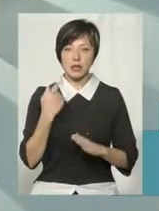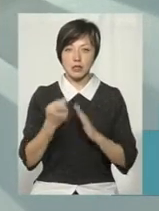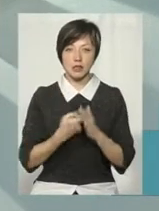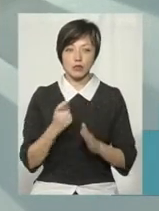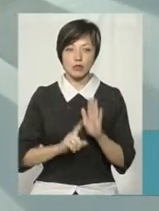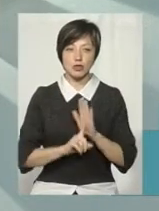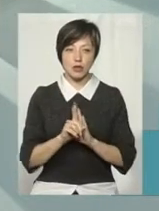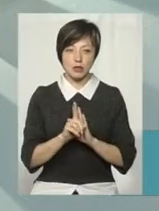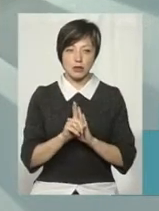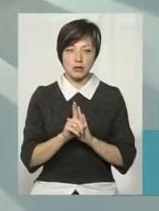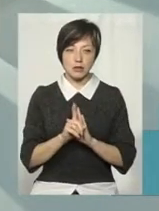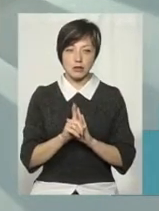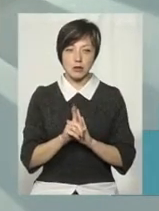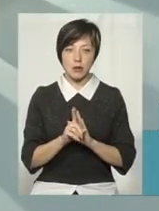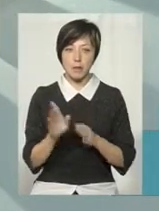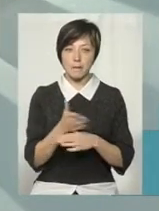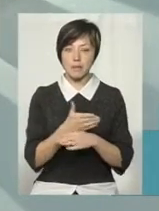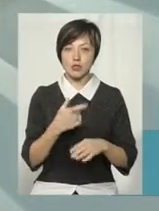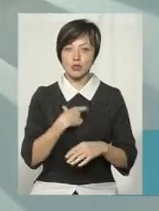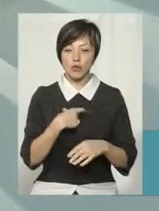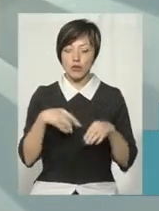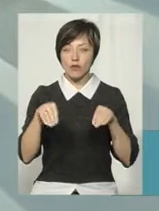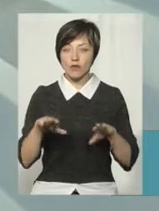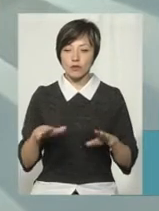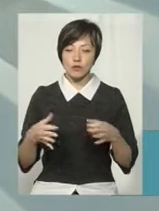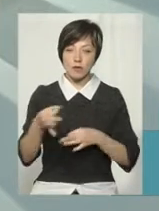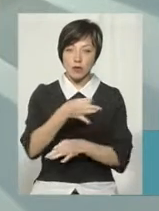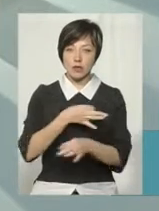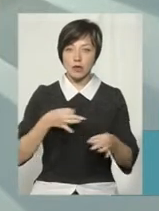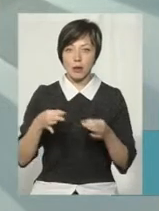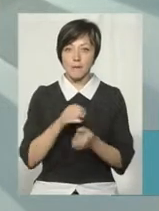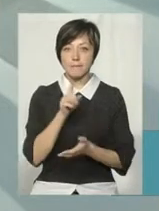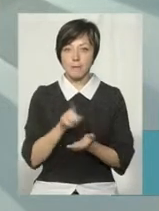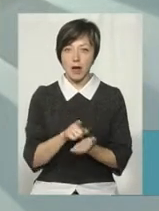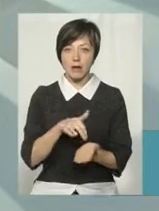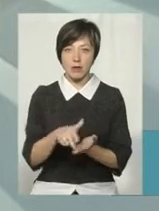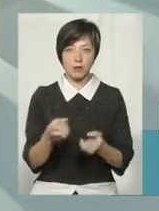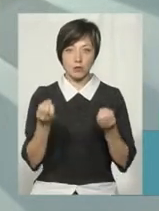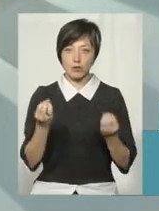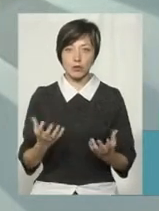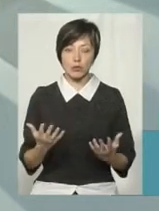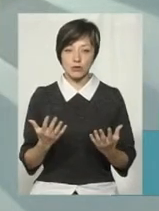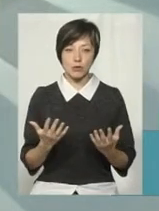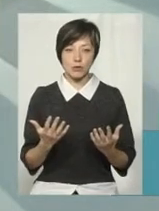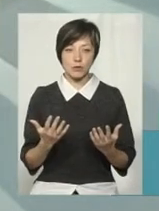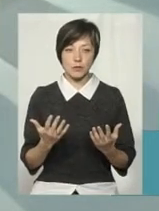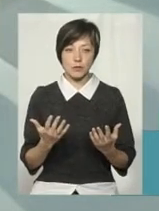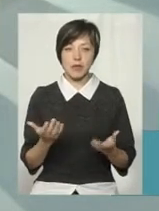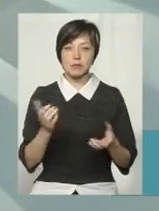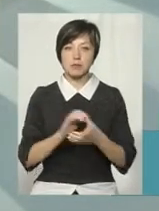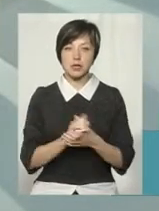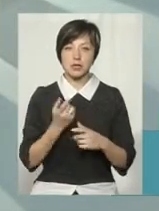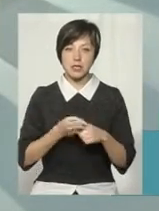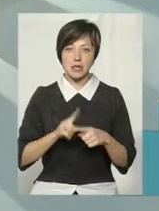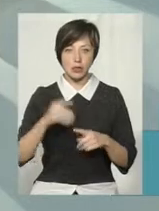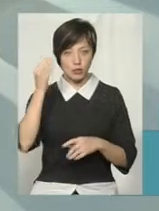почали внутрішньо між собою вирішувати, що все таки маємо вийти, а не просто змиритися з